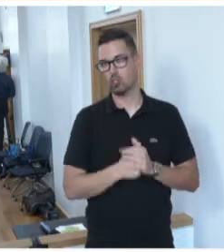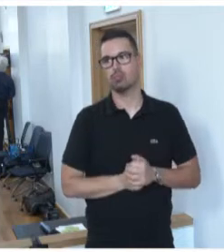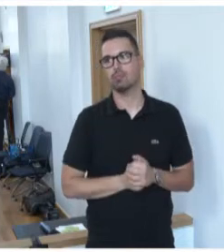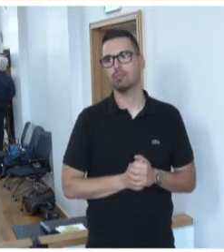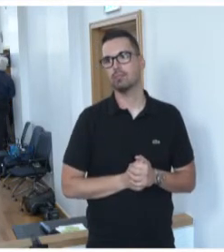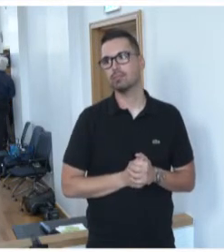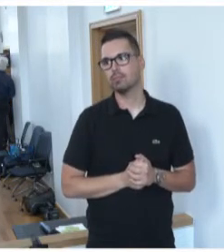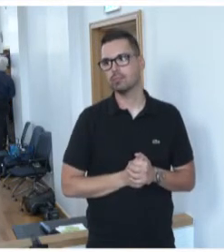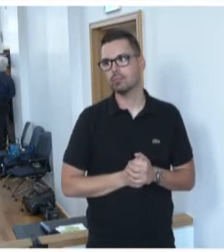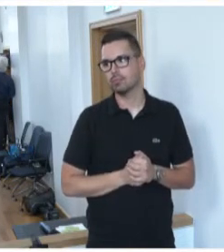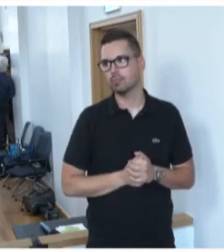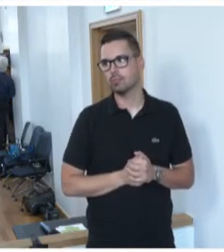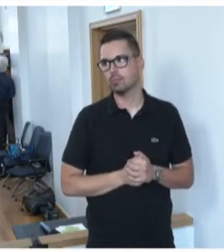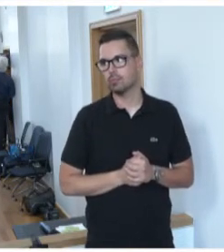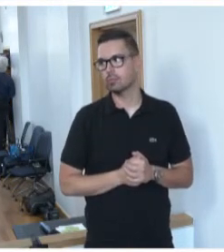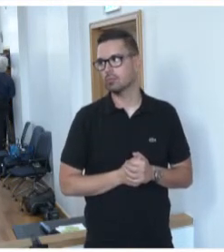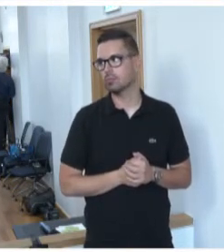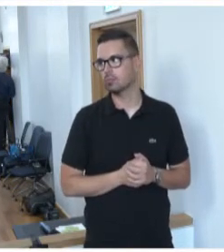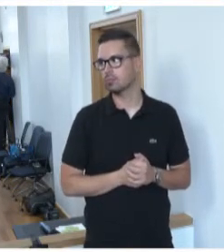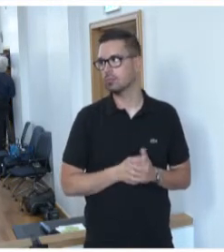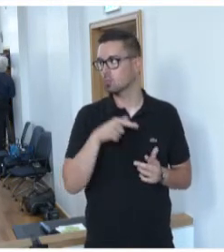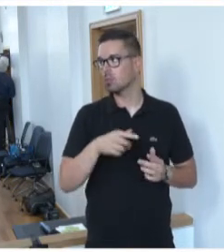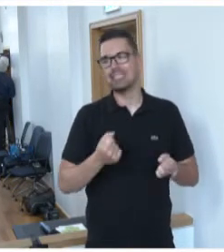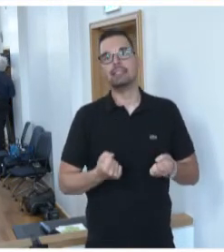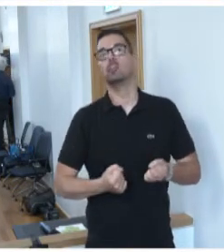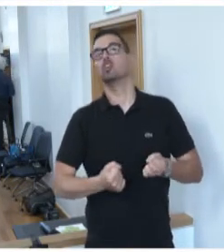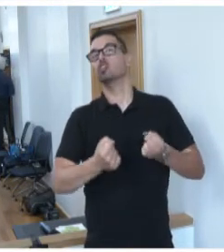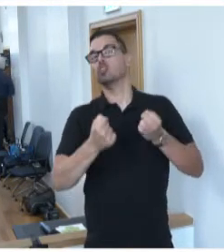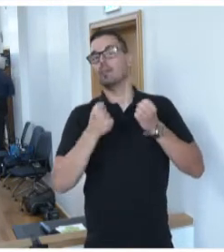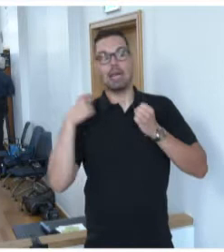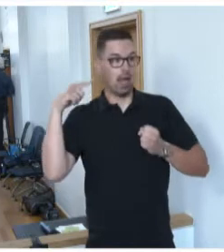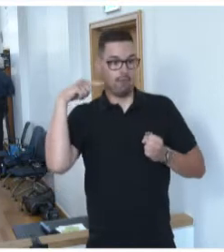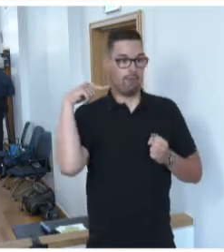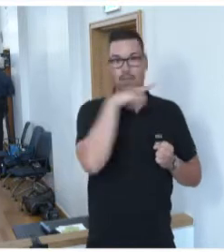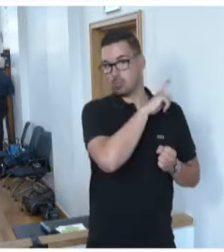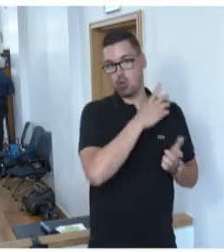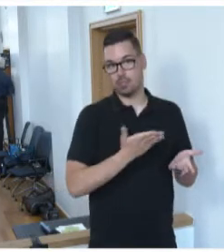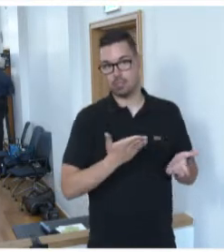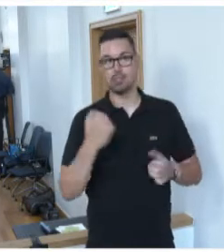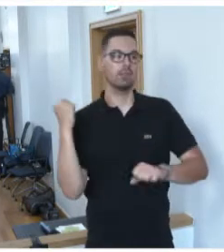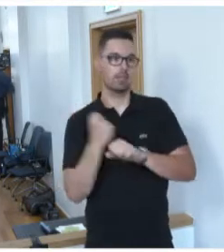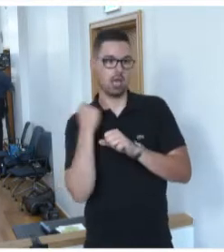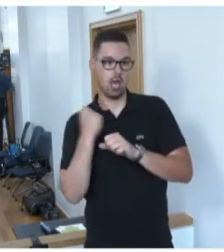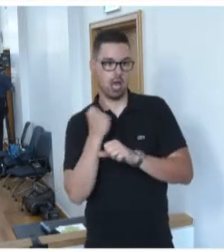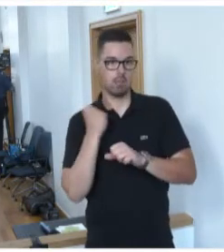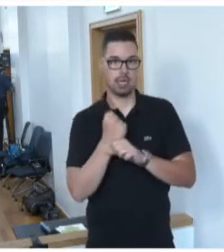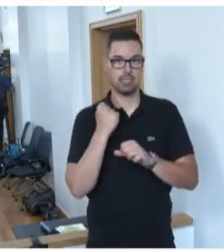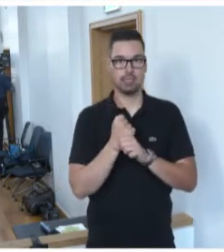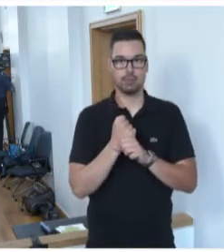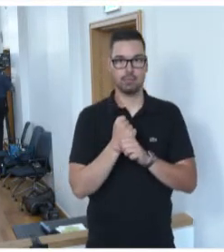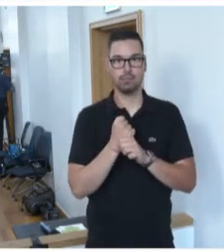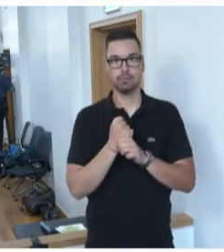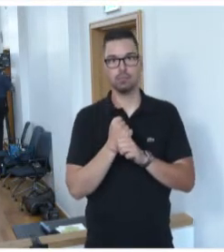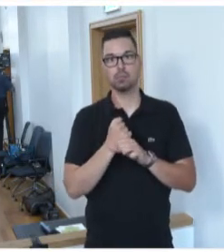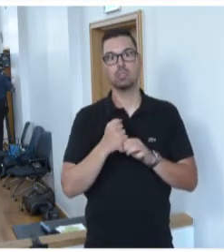Wir haben uns auch dabei mit sehr schwierigen und schweren Versäumnissen beschäftigt, wie bei der Aufarbeitung der Kindesmissbrauchsfälle